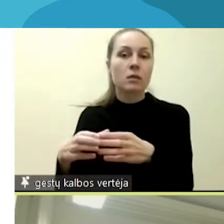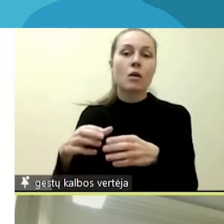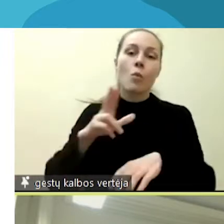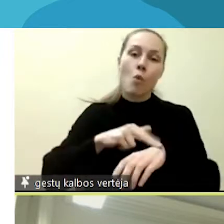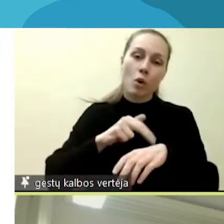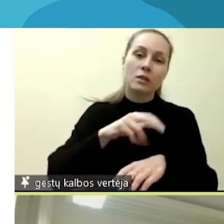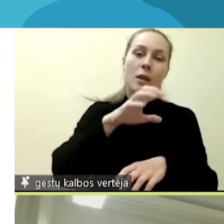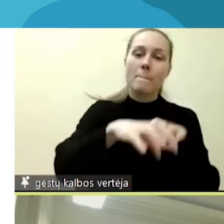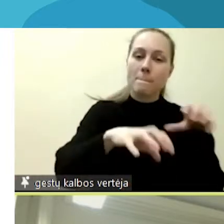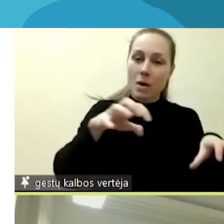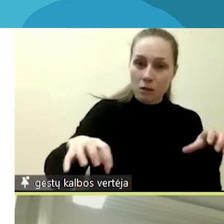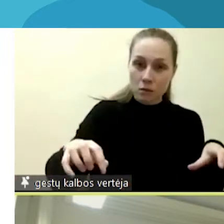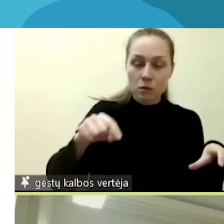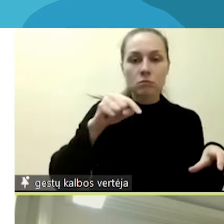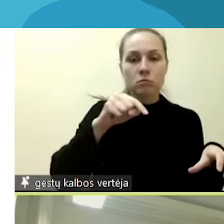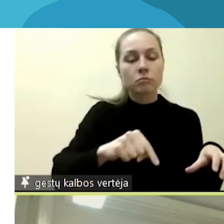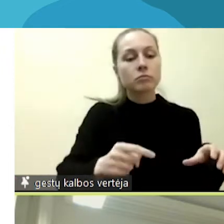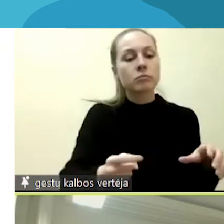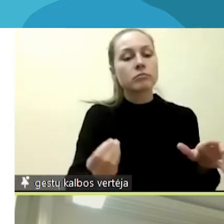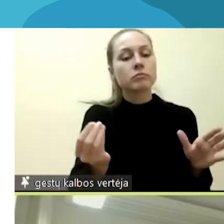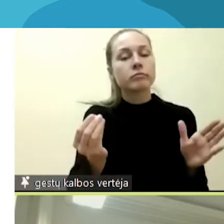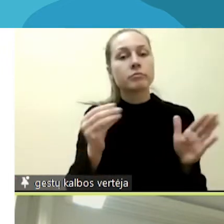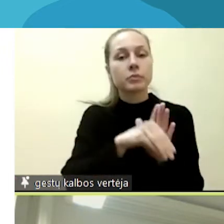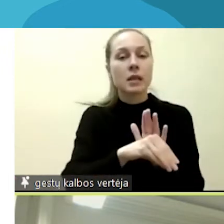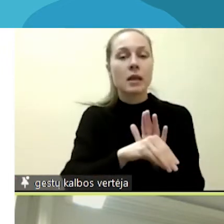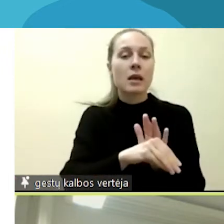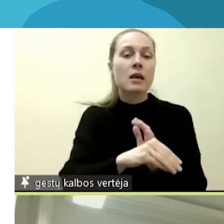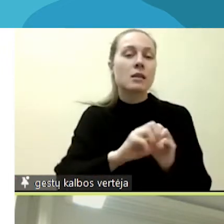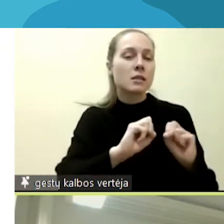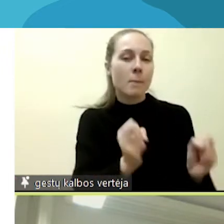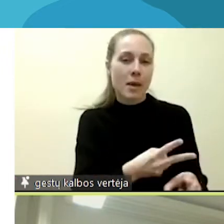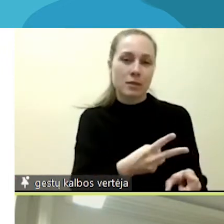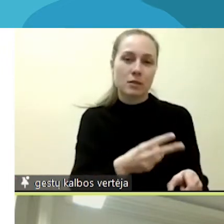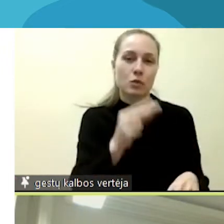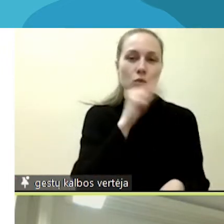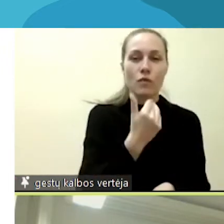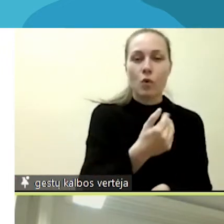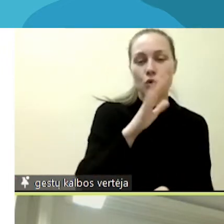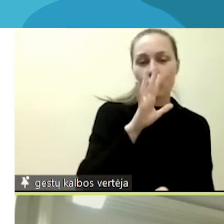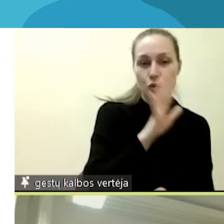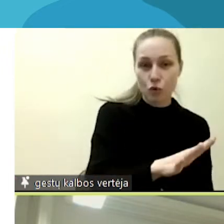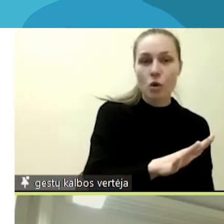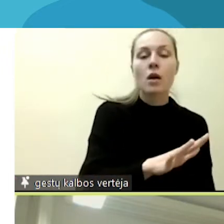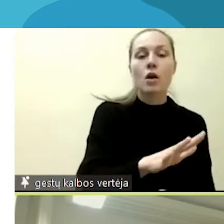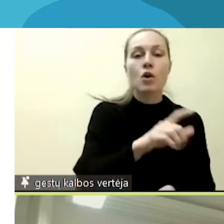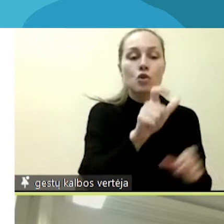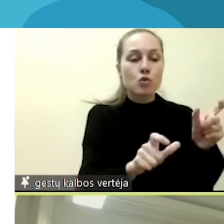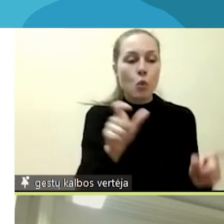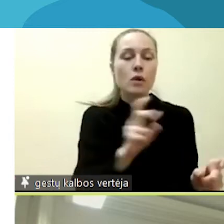padaliniuose atsirado specialiai nepykantos nusikaltimams tirti, nagrinėti, skirti asmenys.